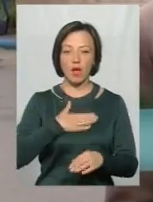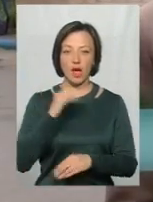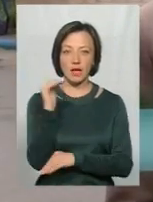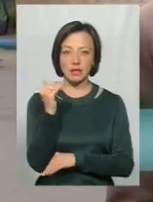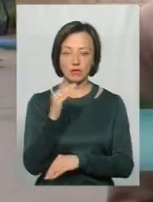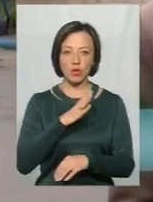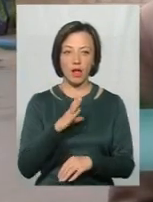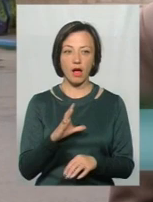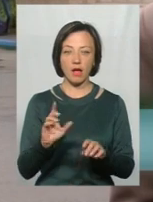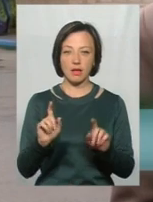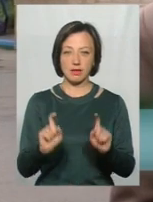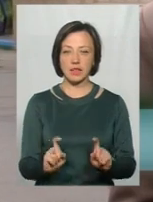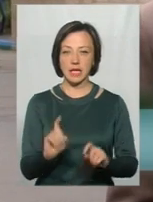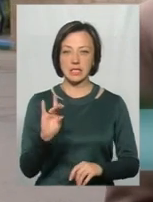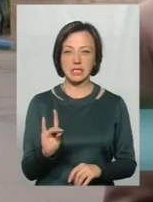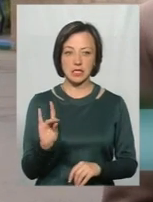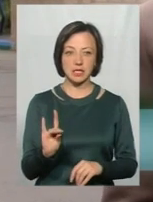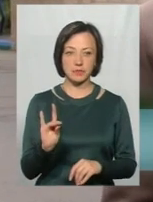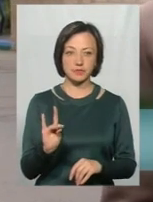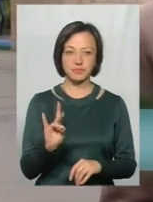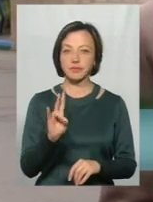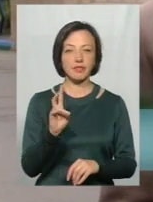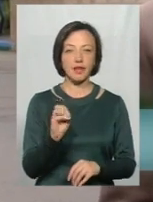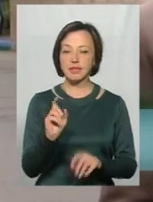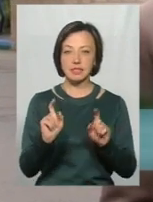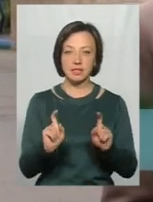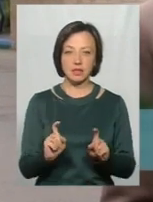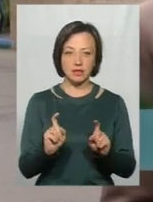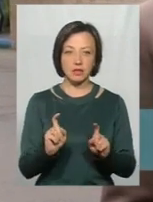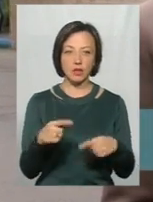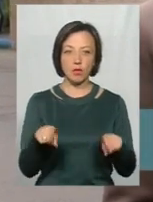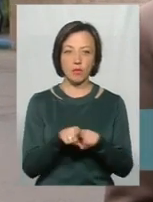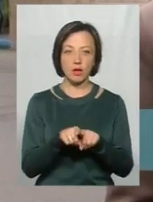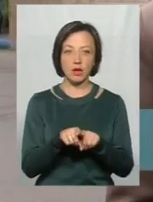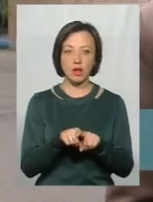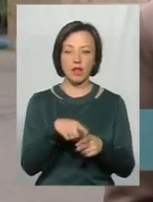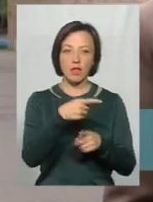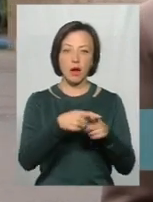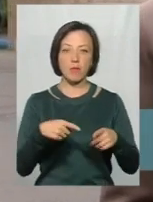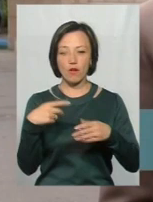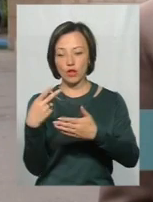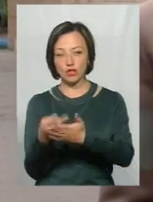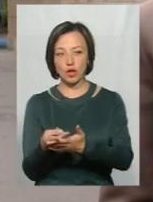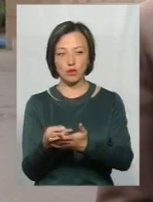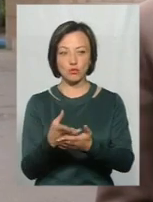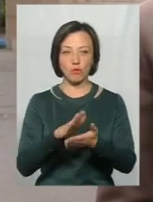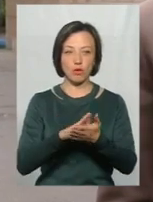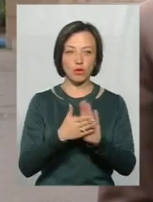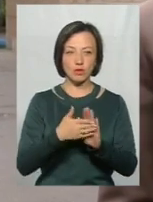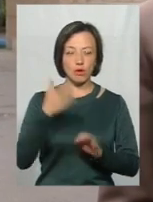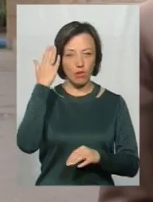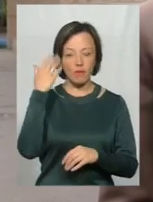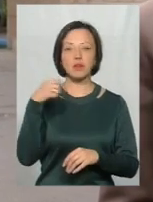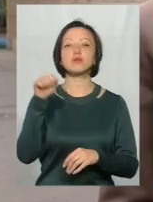стільці, не сиділа, вона в такому напівлежачому положенні, голова